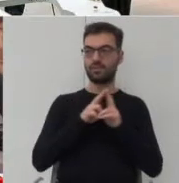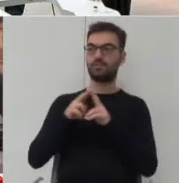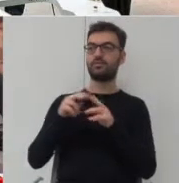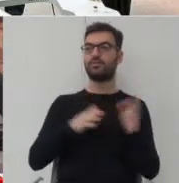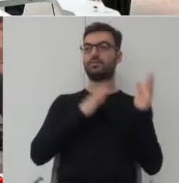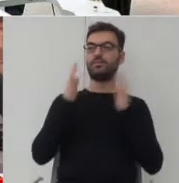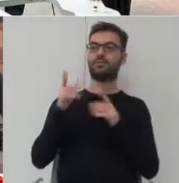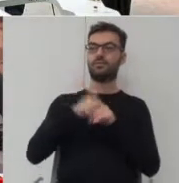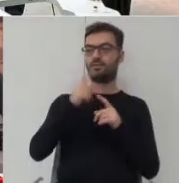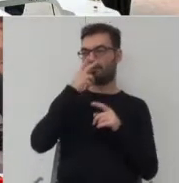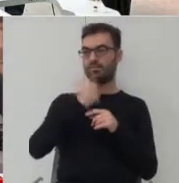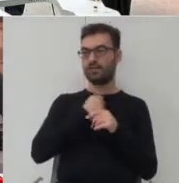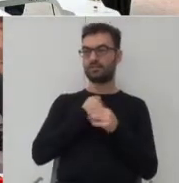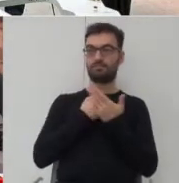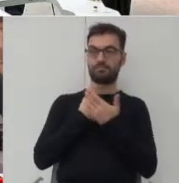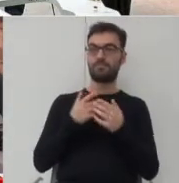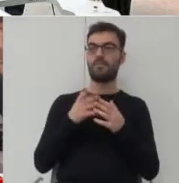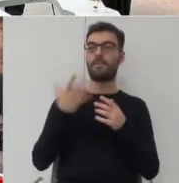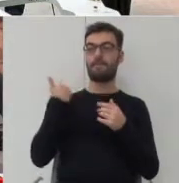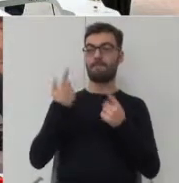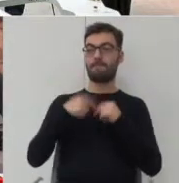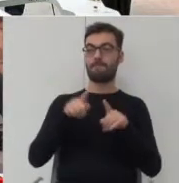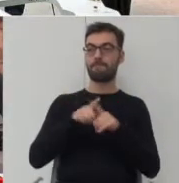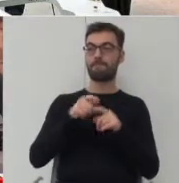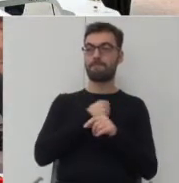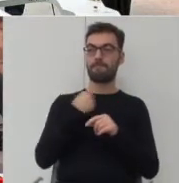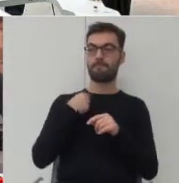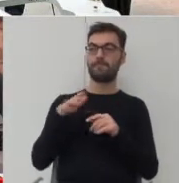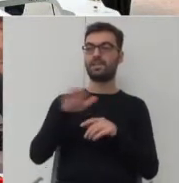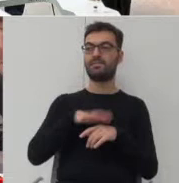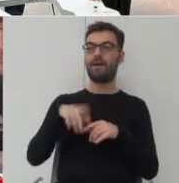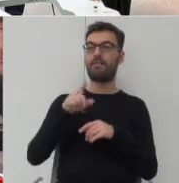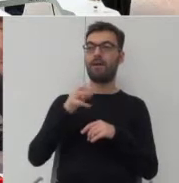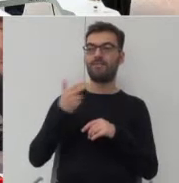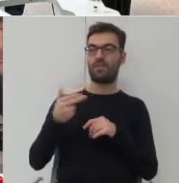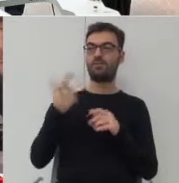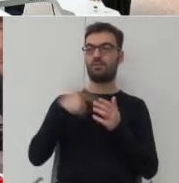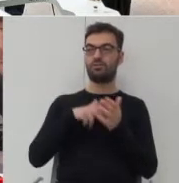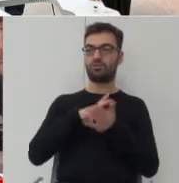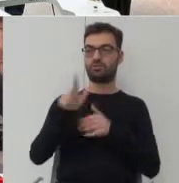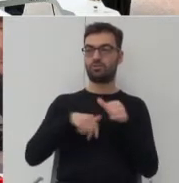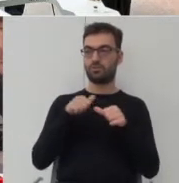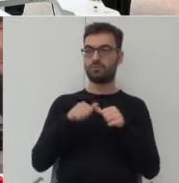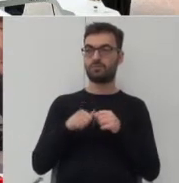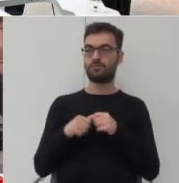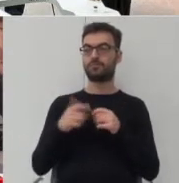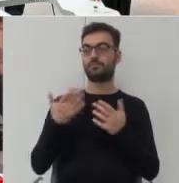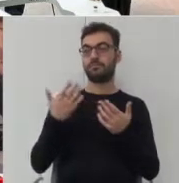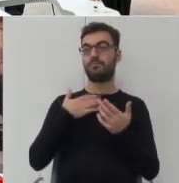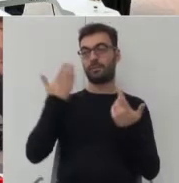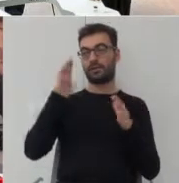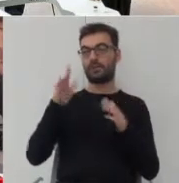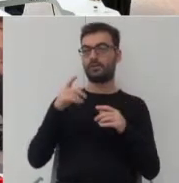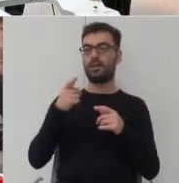uniwersalność też widzieliśmy na własne oczy w zrealizowanym projekcie w Warszawie, Skwer w Pawilonie w 2013 roku. Także mamy nadzieję, że